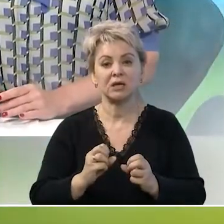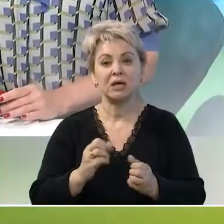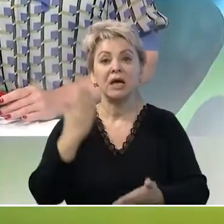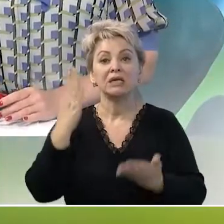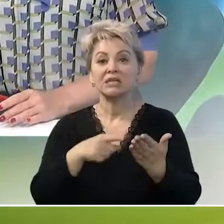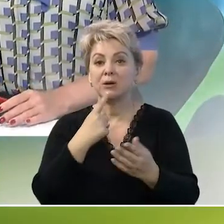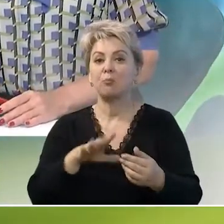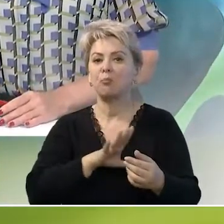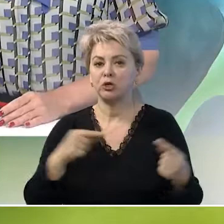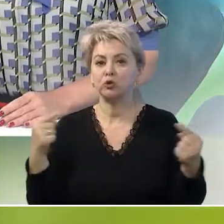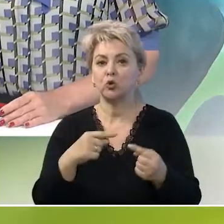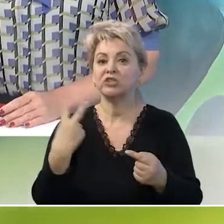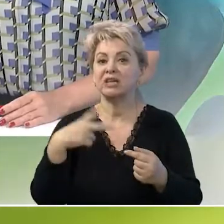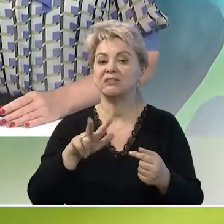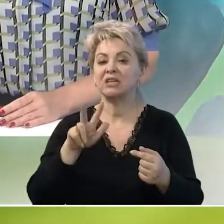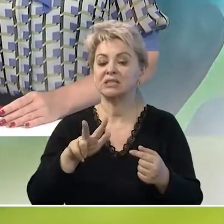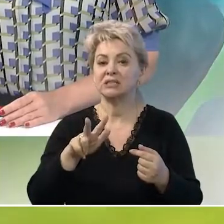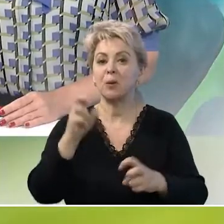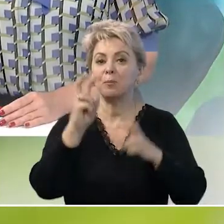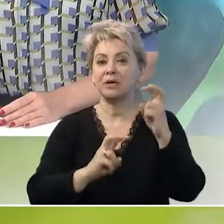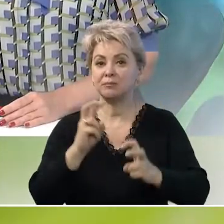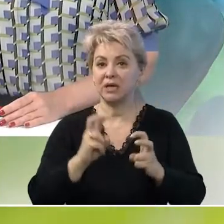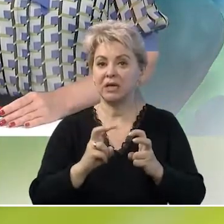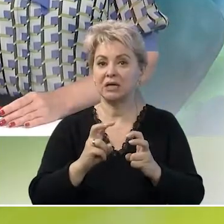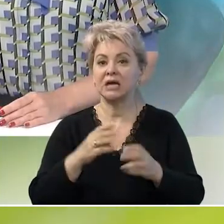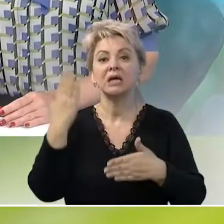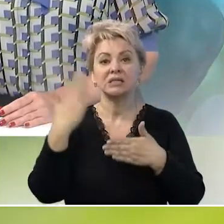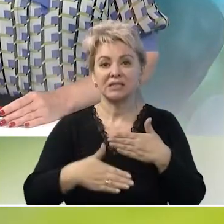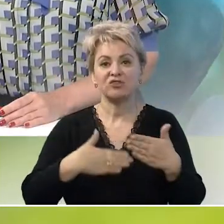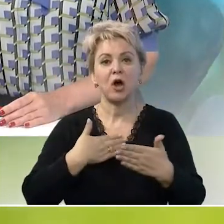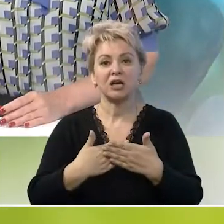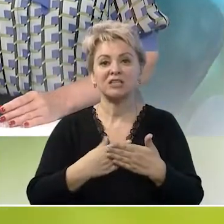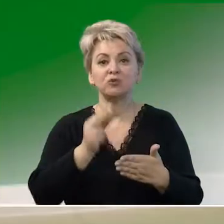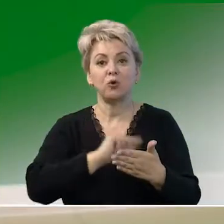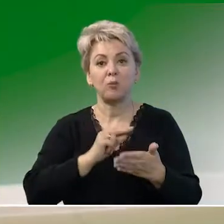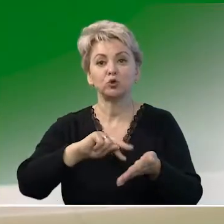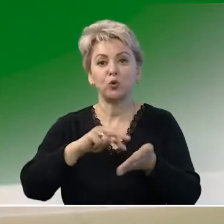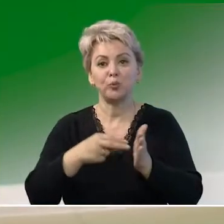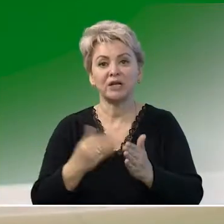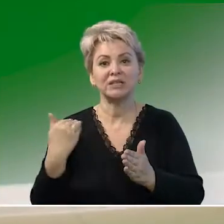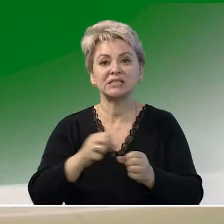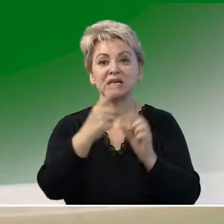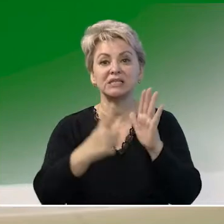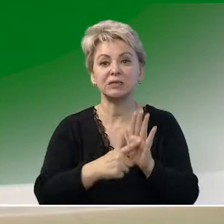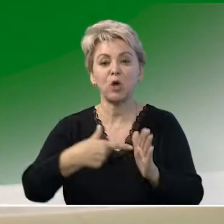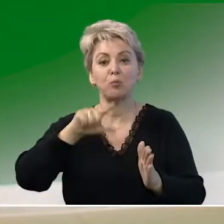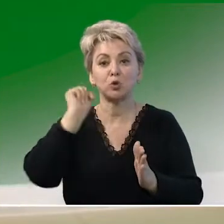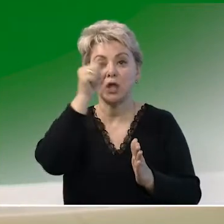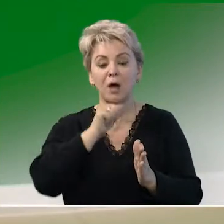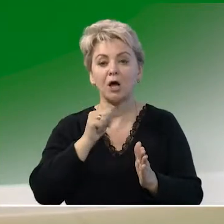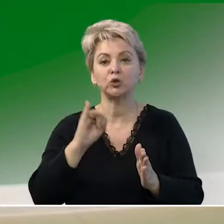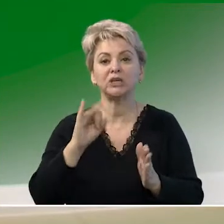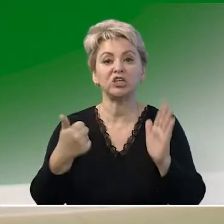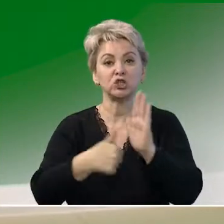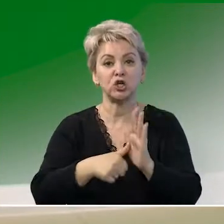Если быть точным, то уже 23 предприятия завершили активную фазу проекта. Из них 17 в прошлом году